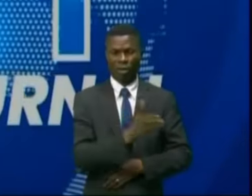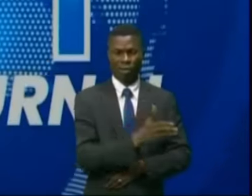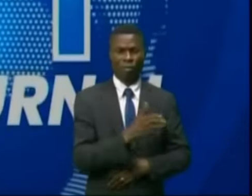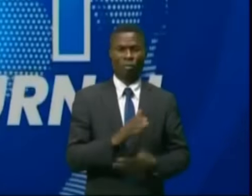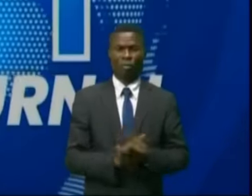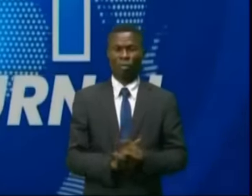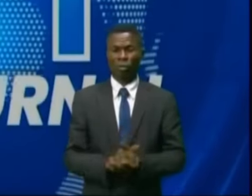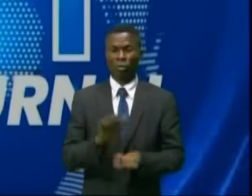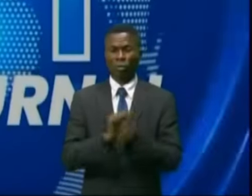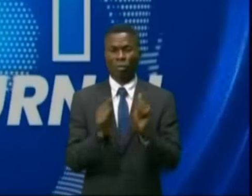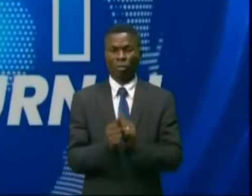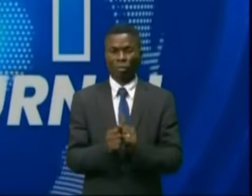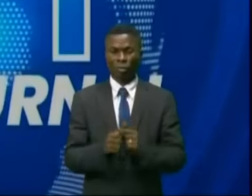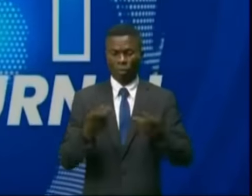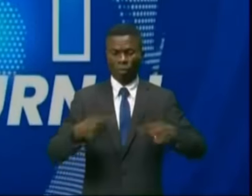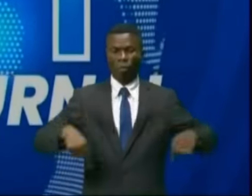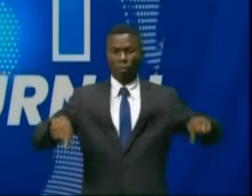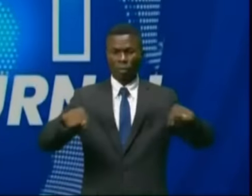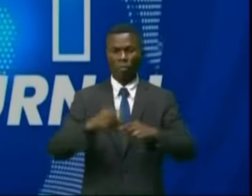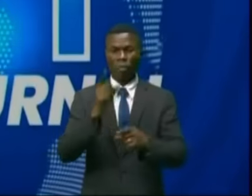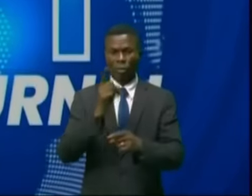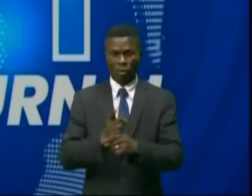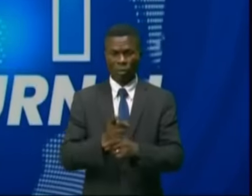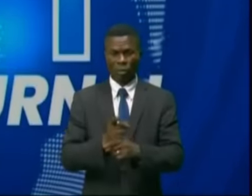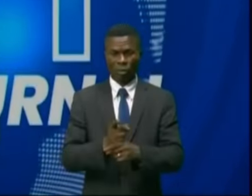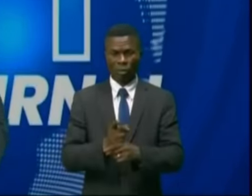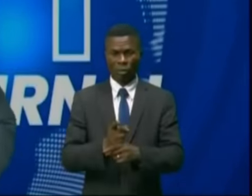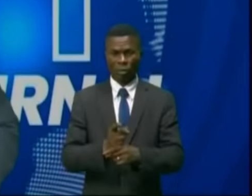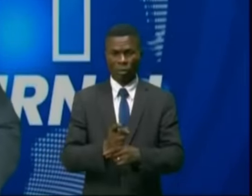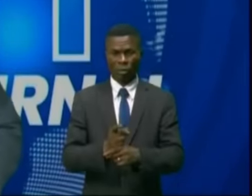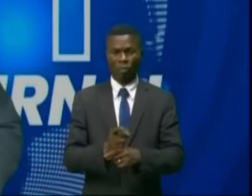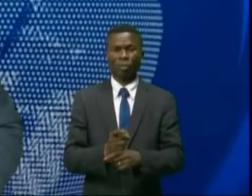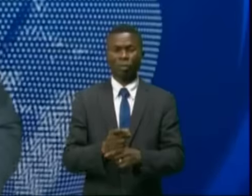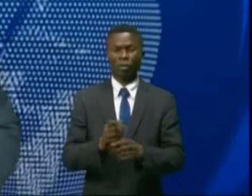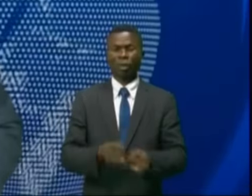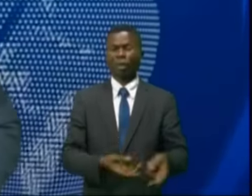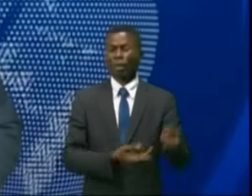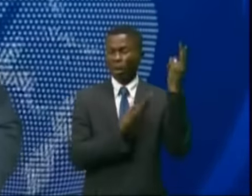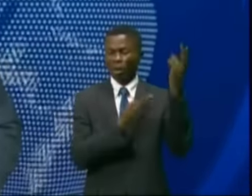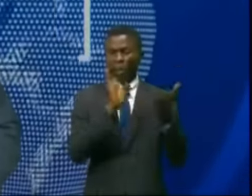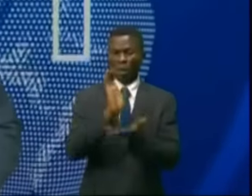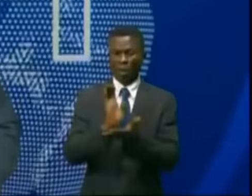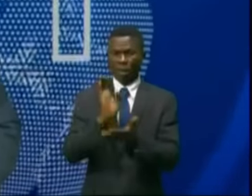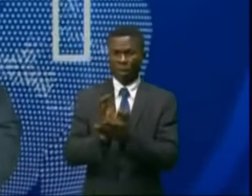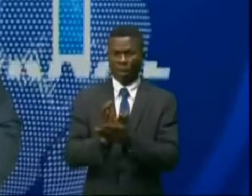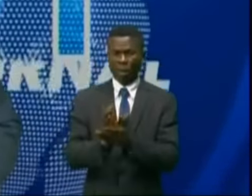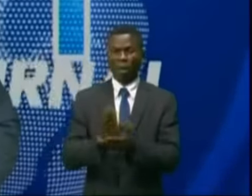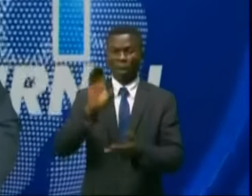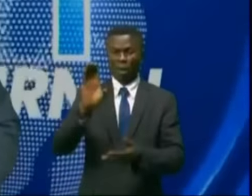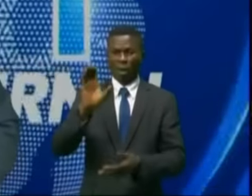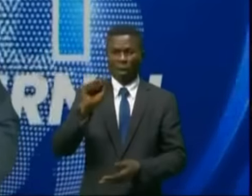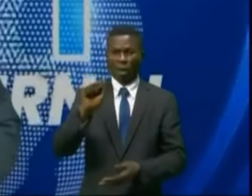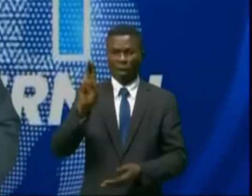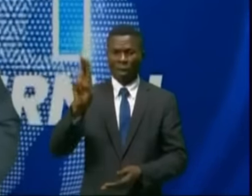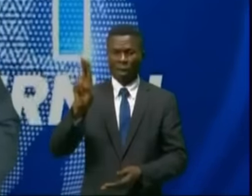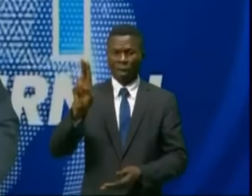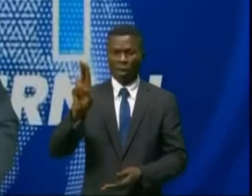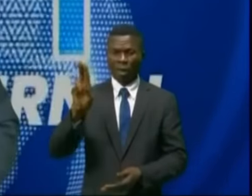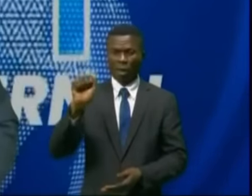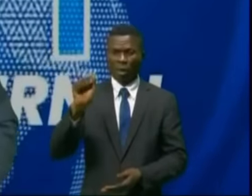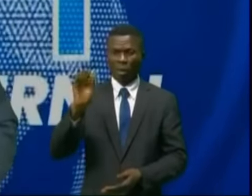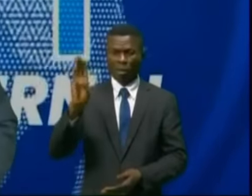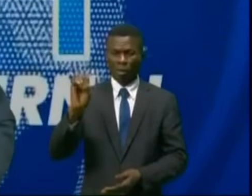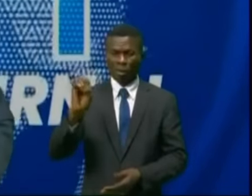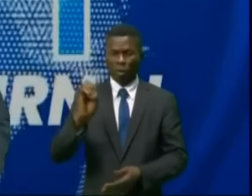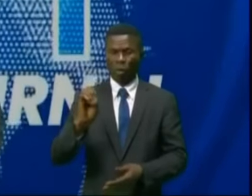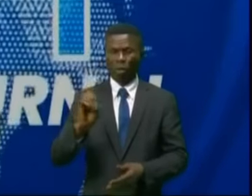Dans le secteur de l'environnement précisément, pour la valorisation et la certification du crédit carbone, la RDC entend collaborer avec